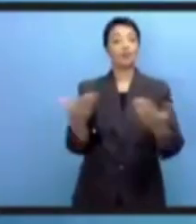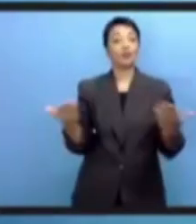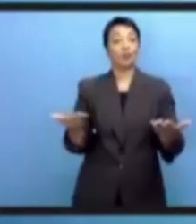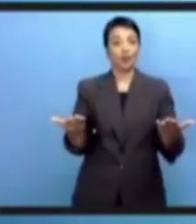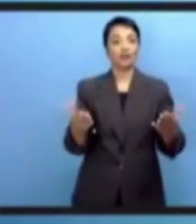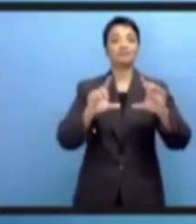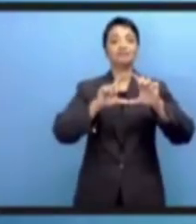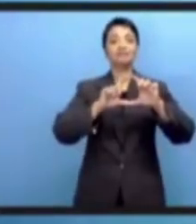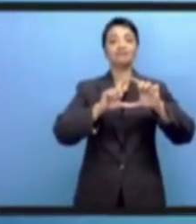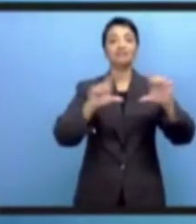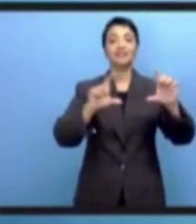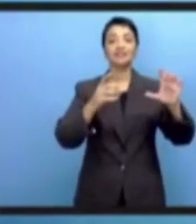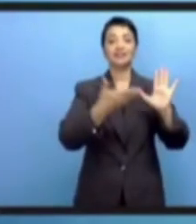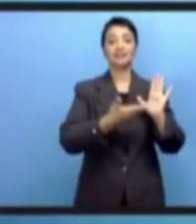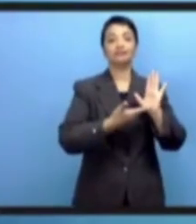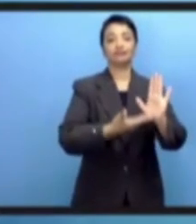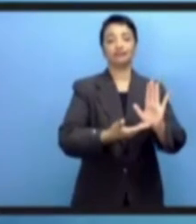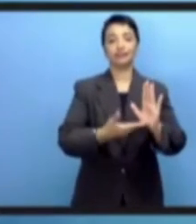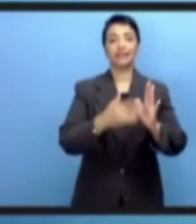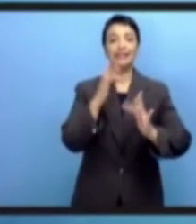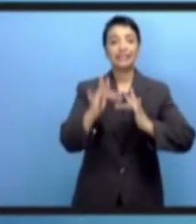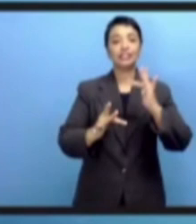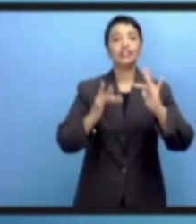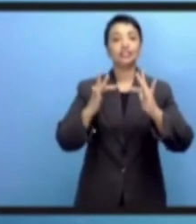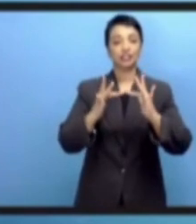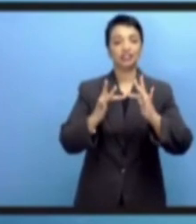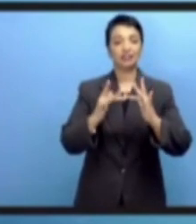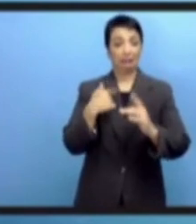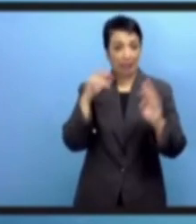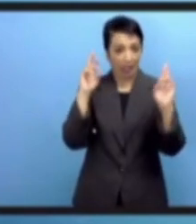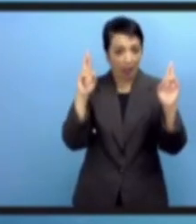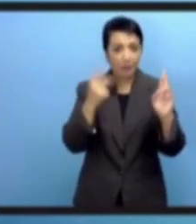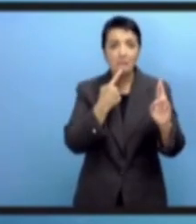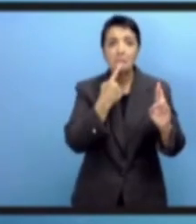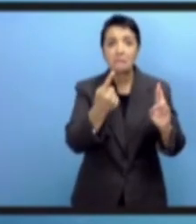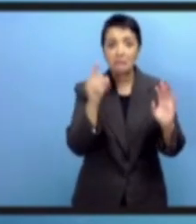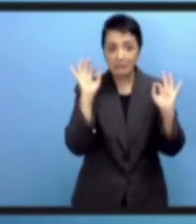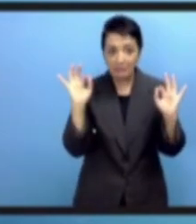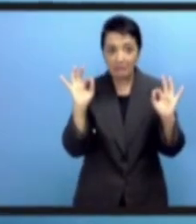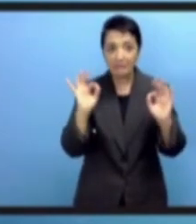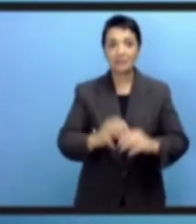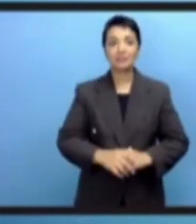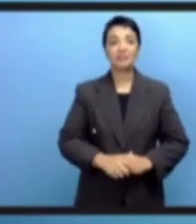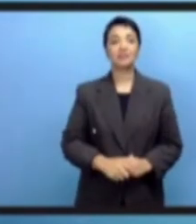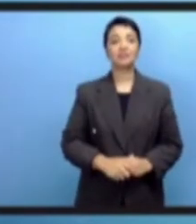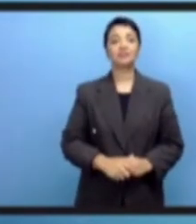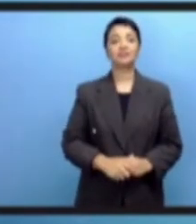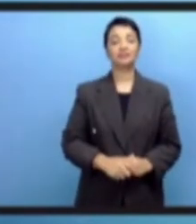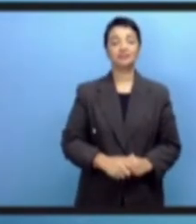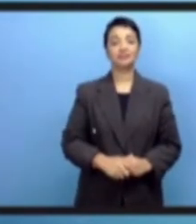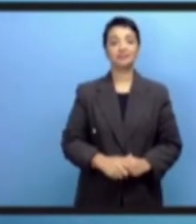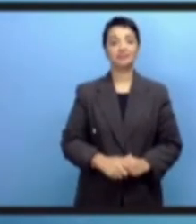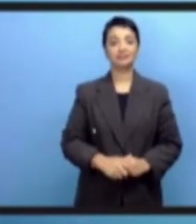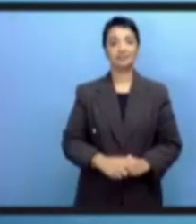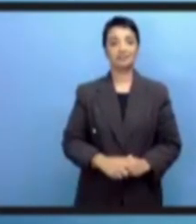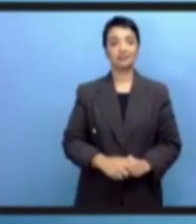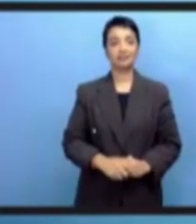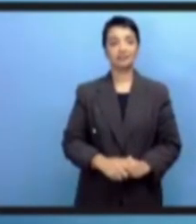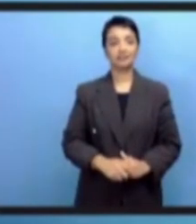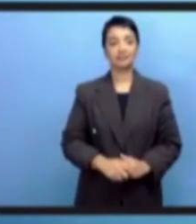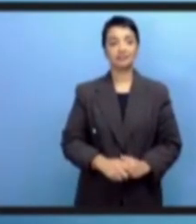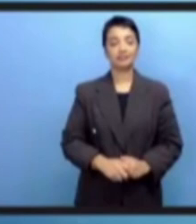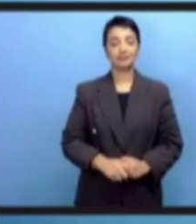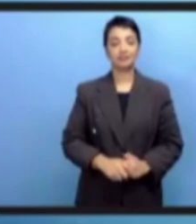который является соисполнительным директором компании Digitalis. По-моему, я правильно вас представил. Простите, если нет.